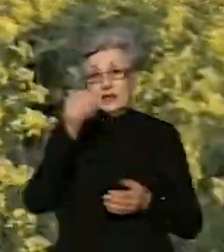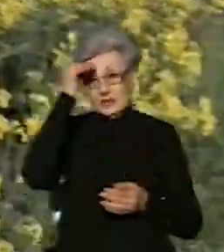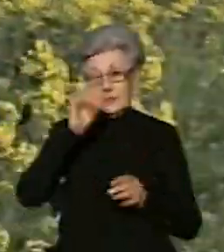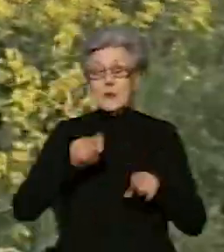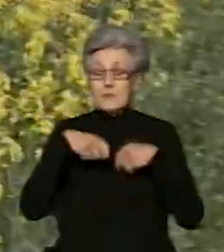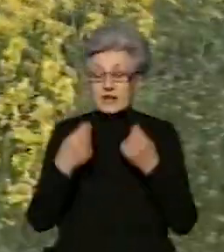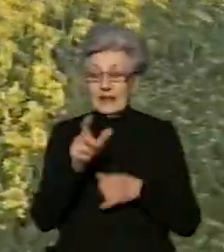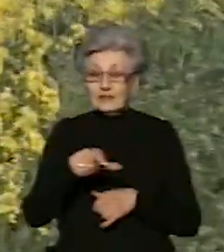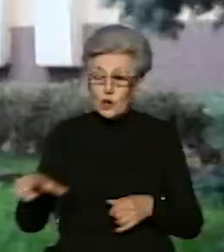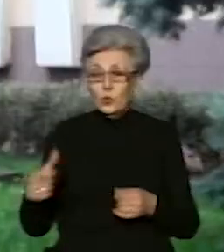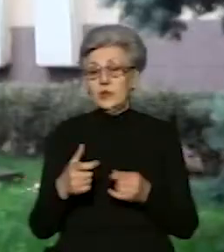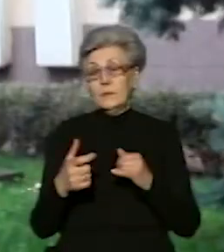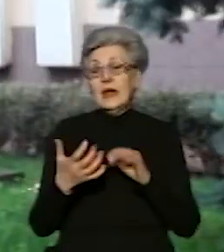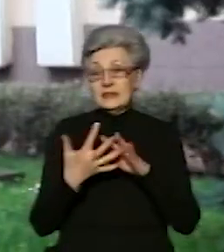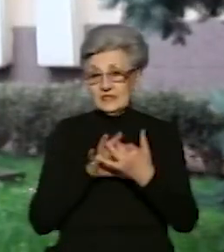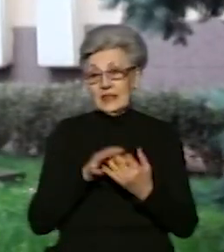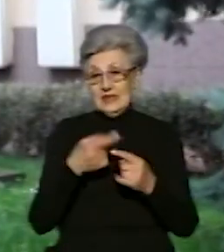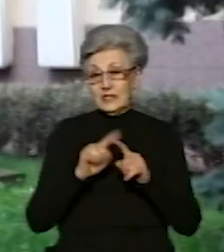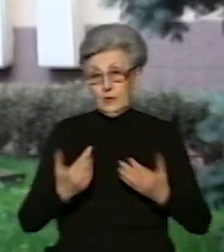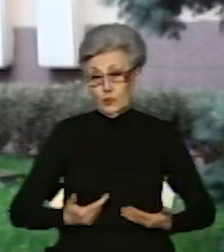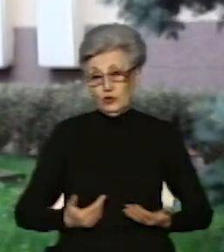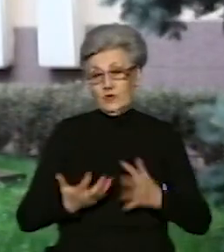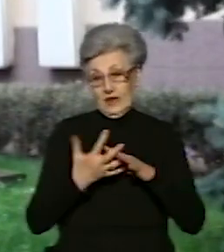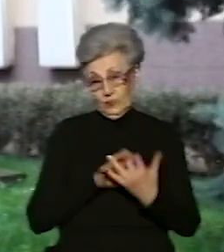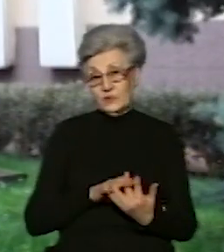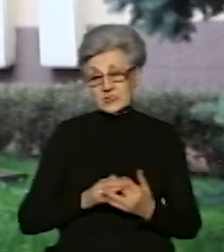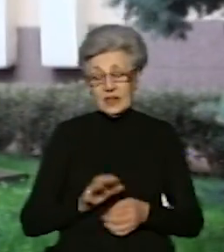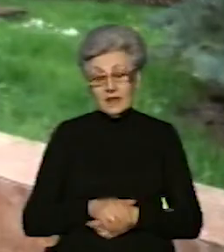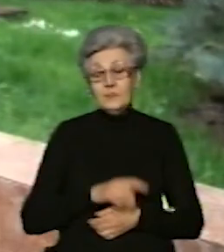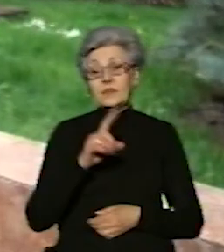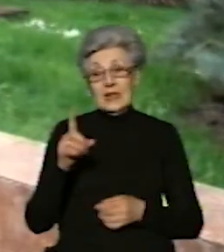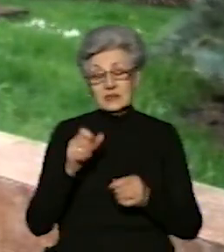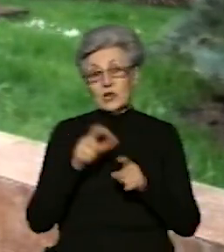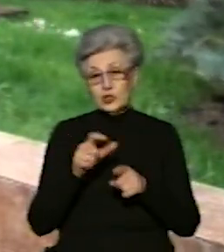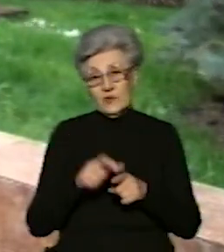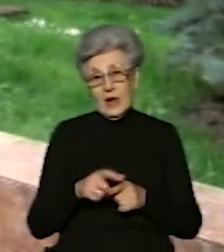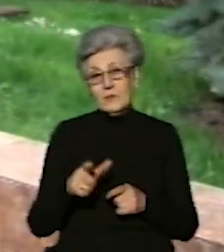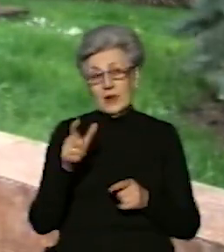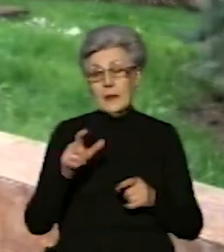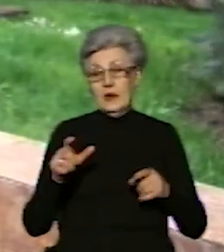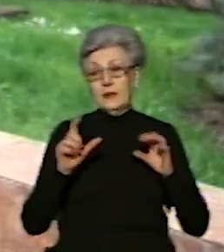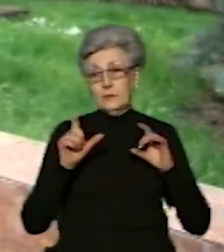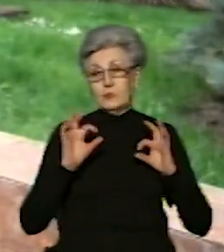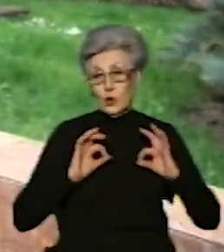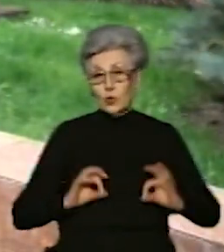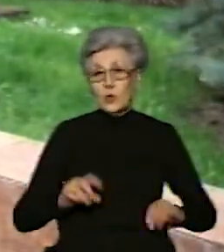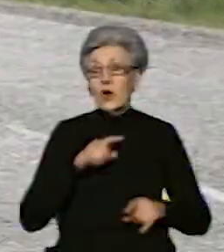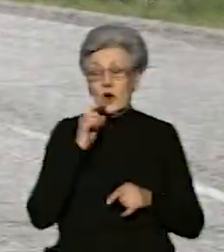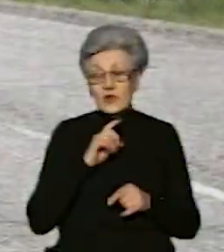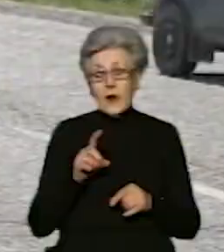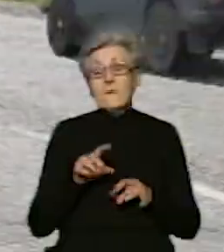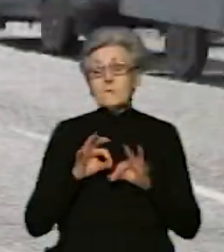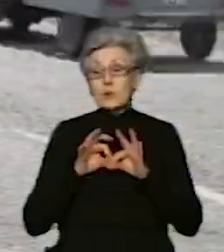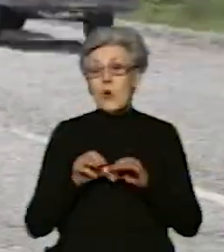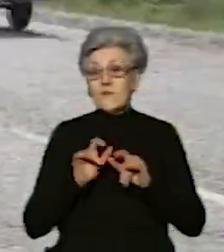в черзі на отримання землі. За словами начальника відділу процесуального керівництва прокуратури Олега Губчака, провадження відкрили за статтею